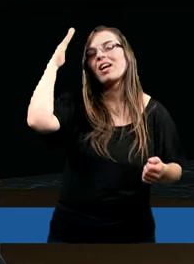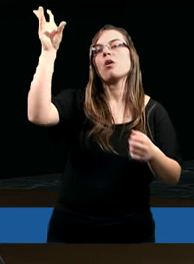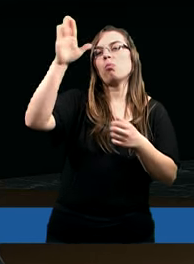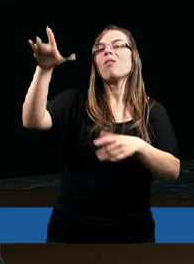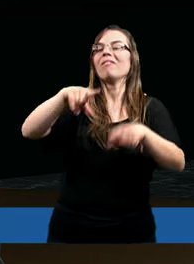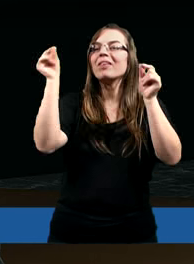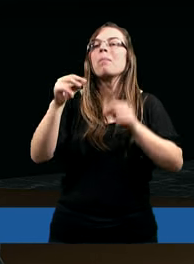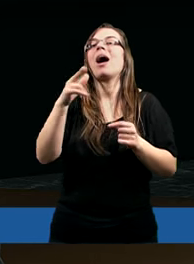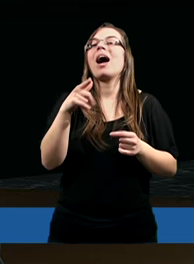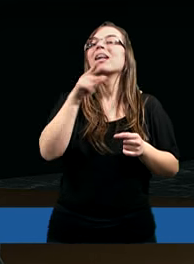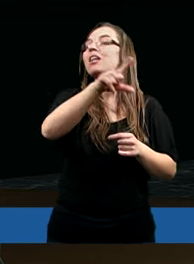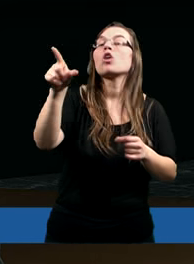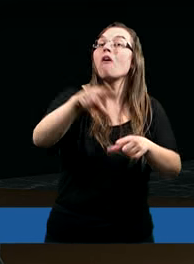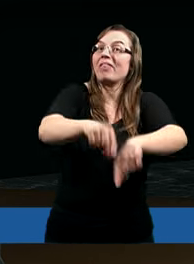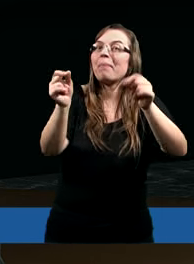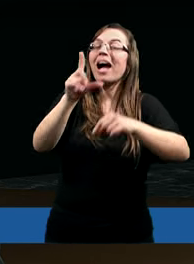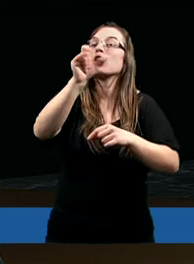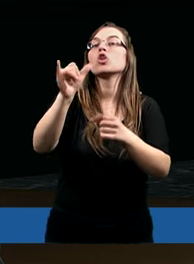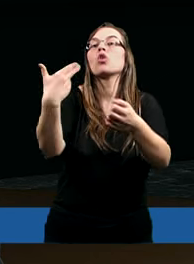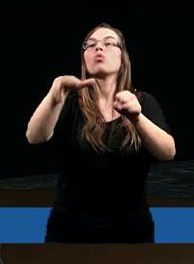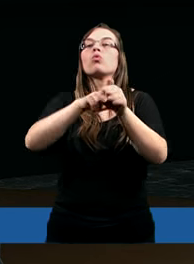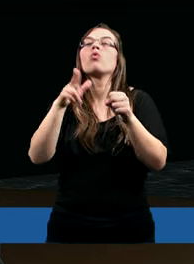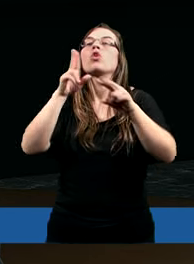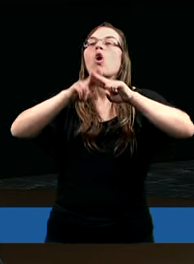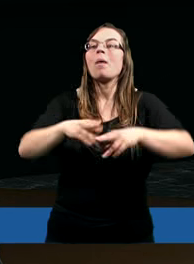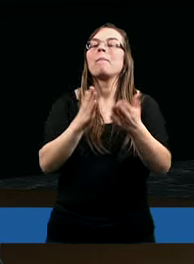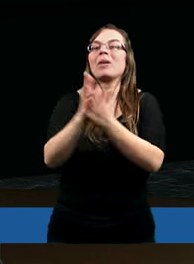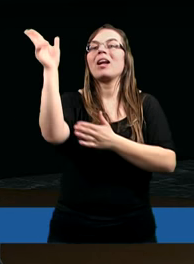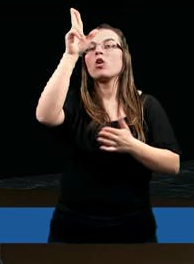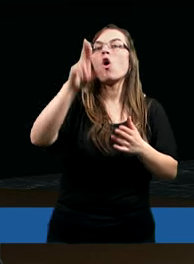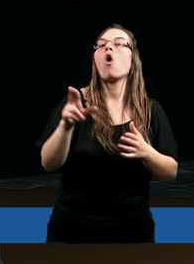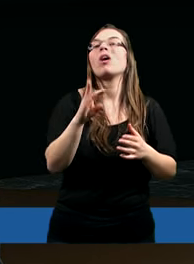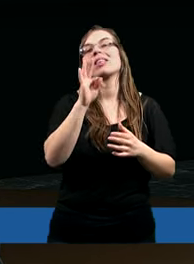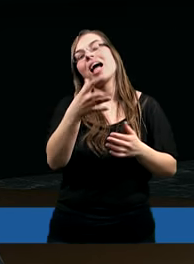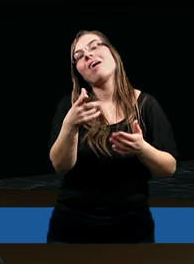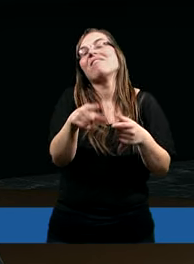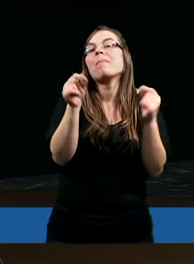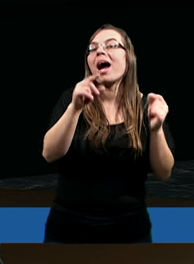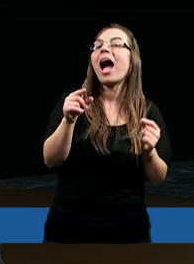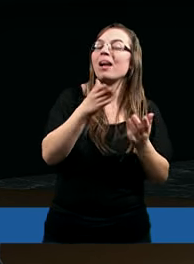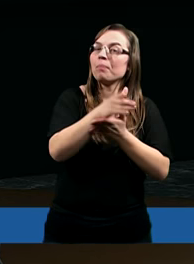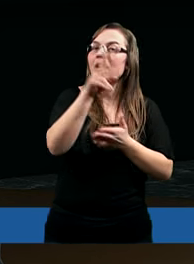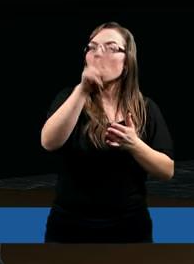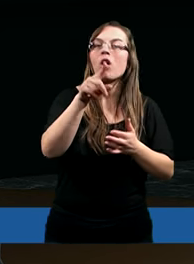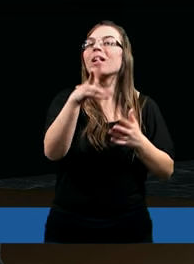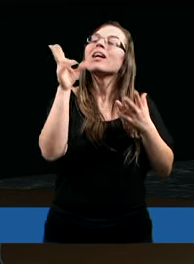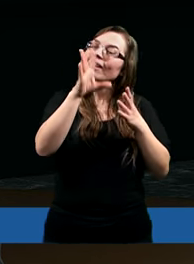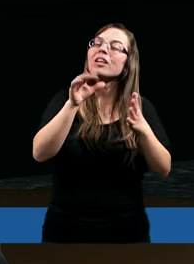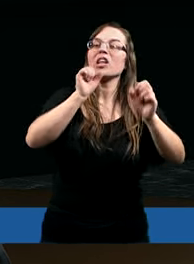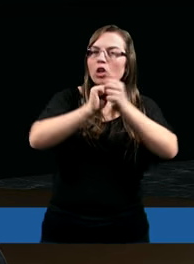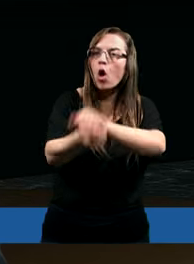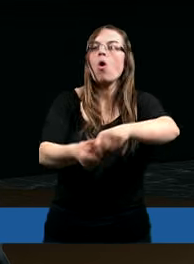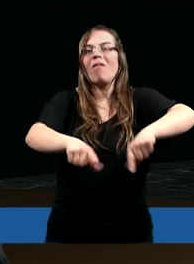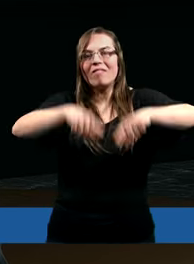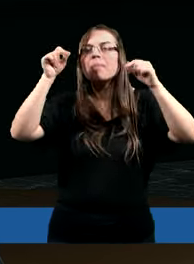rozumiemy, że wybrani to nie są ci, którzy gdzieś tam przez kogoś zostają po jakimś czasie wybrani, ale że są wybrani